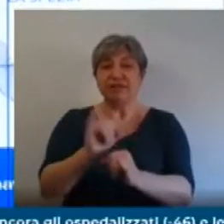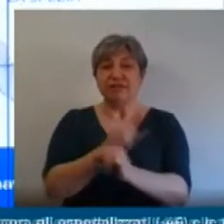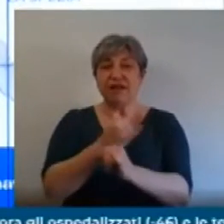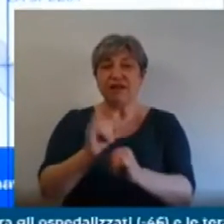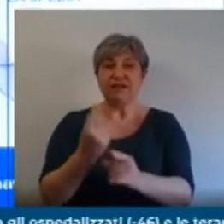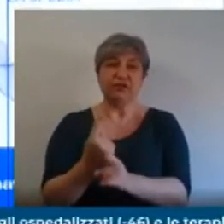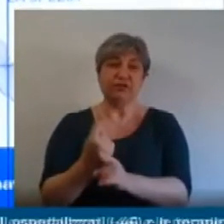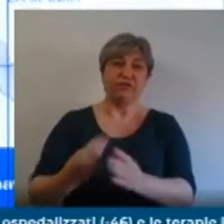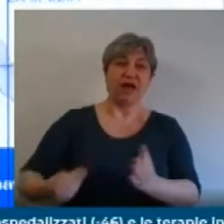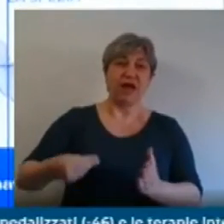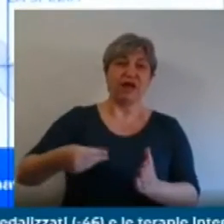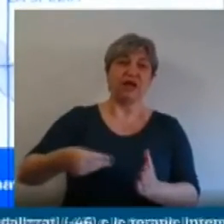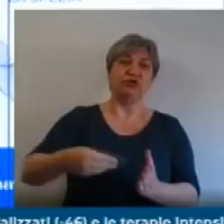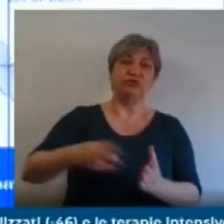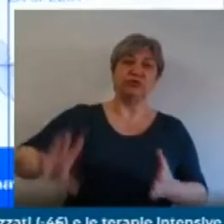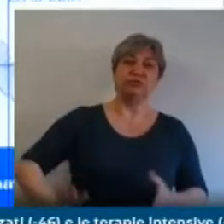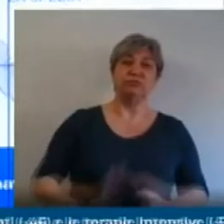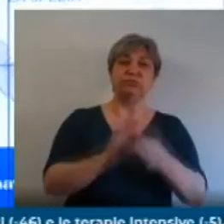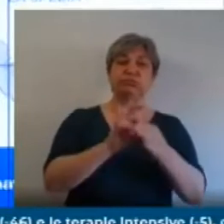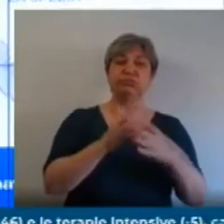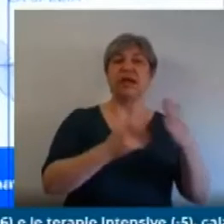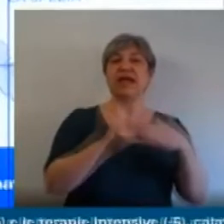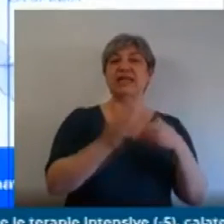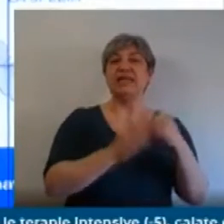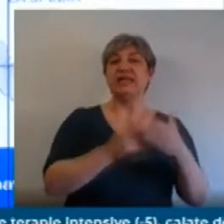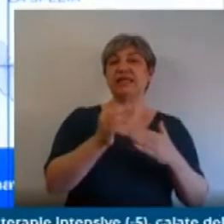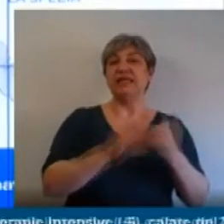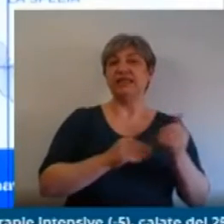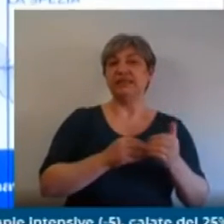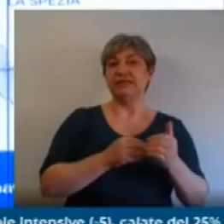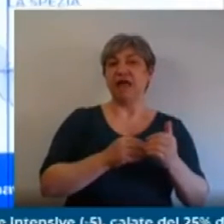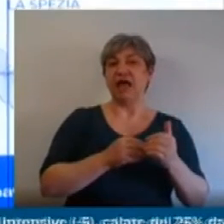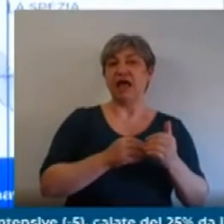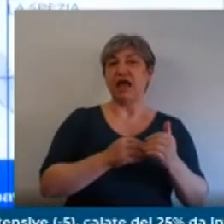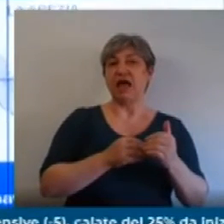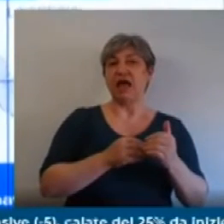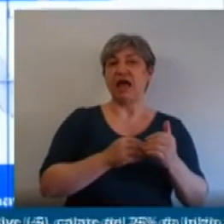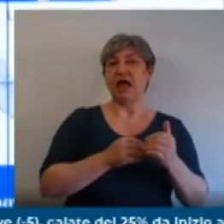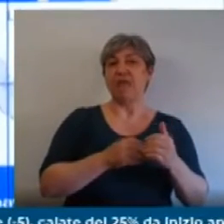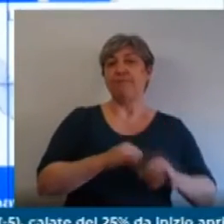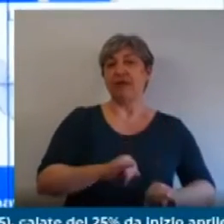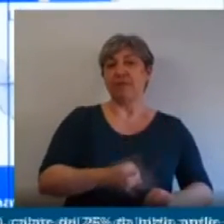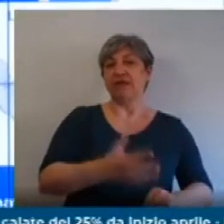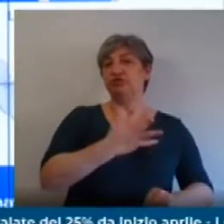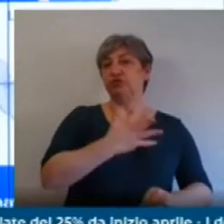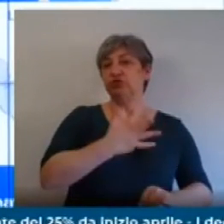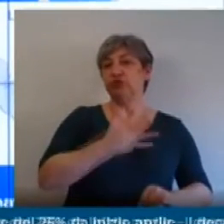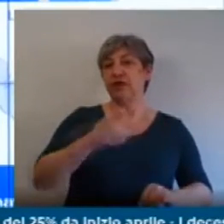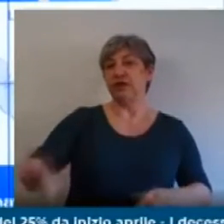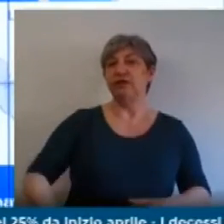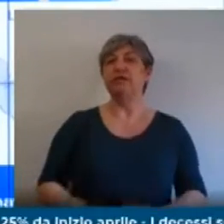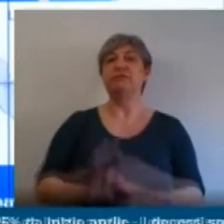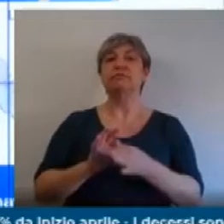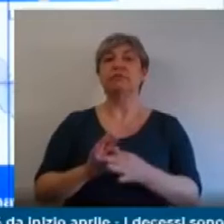'edilizia consentita, specifica alcune cose rispetto a coltivazione da parte di privati